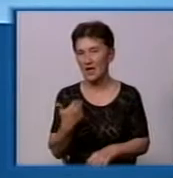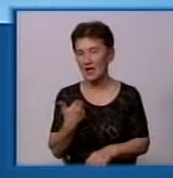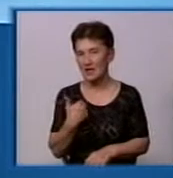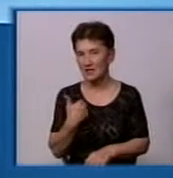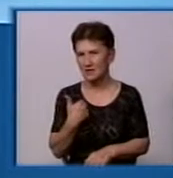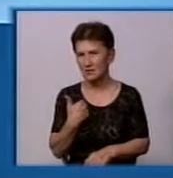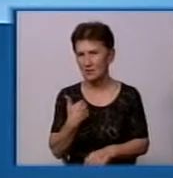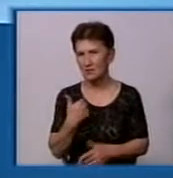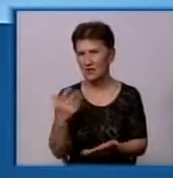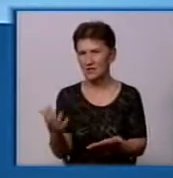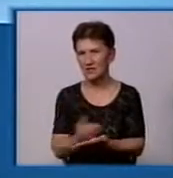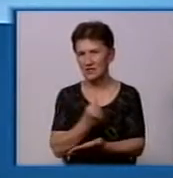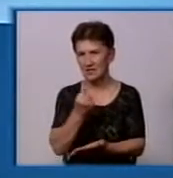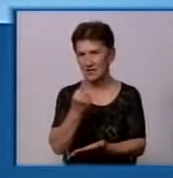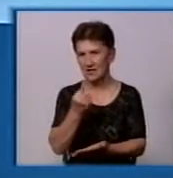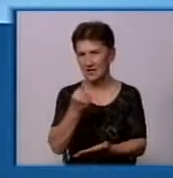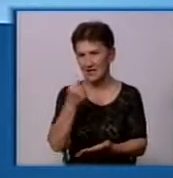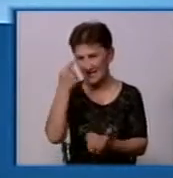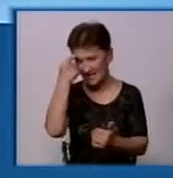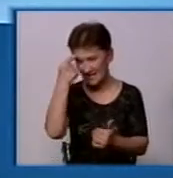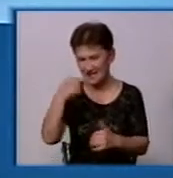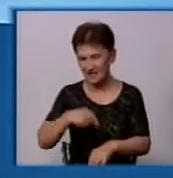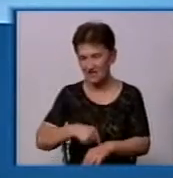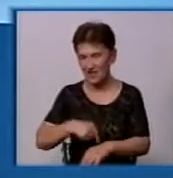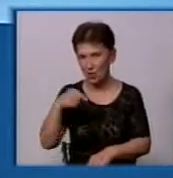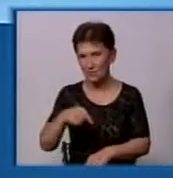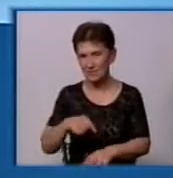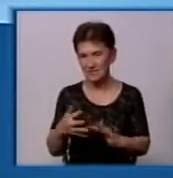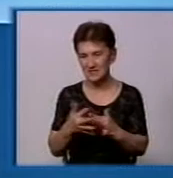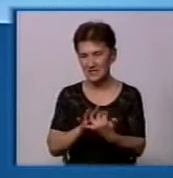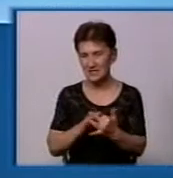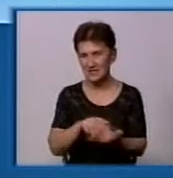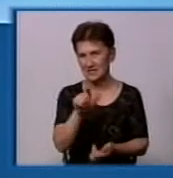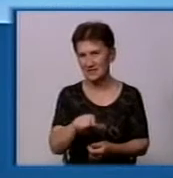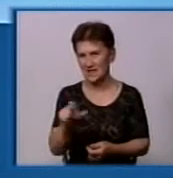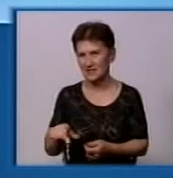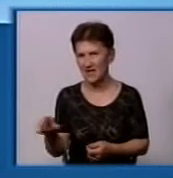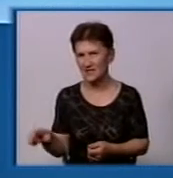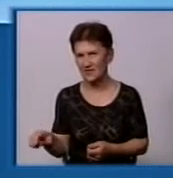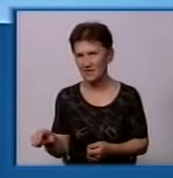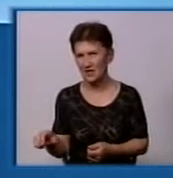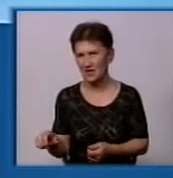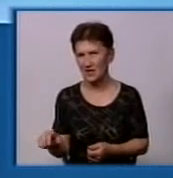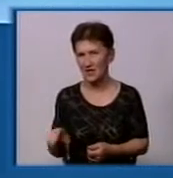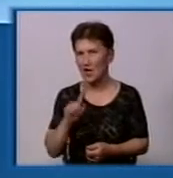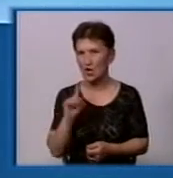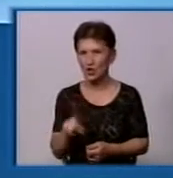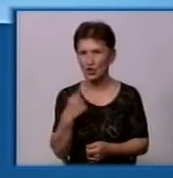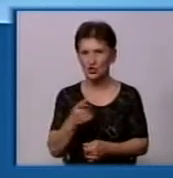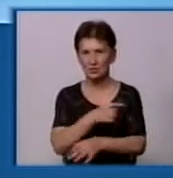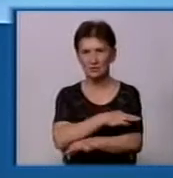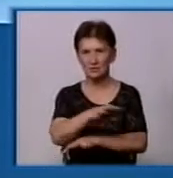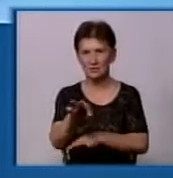екологічну свідомість односельців, сказав вчитель Сергій Скворцов. Річний проєкт, про